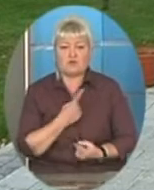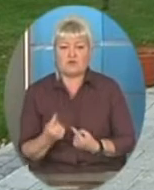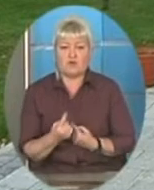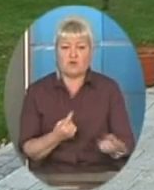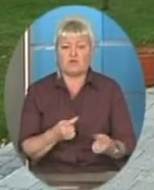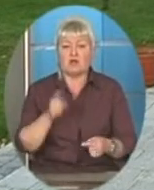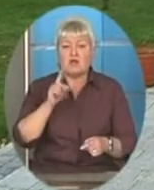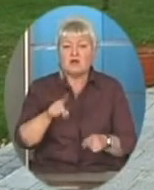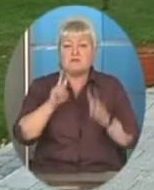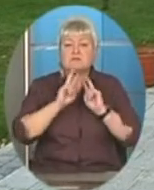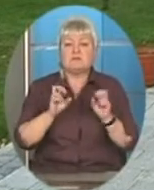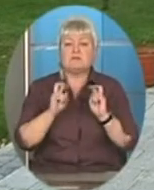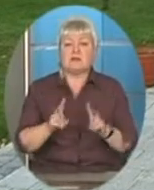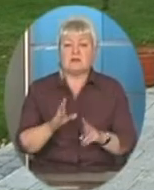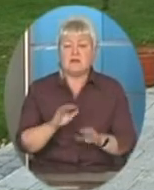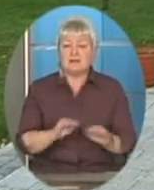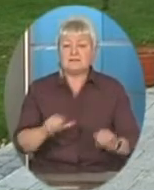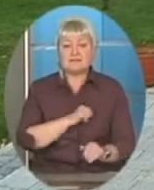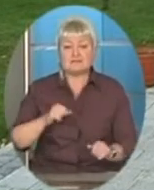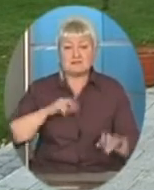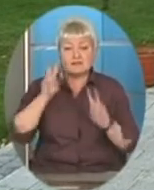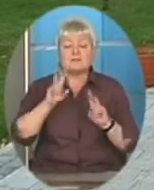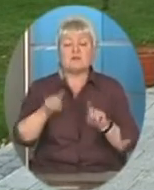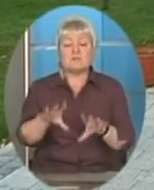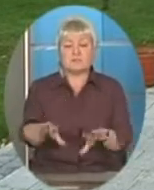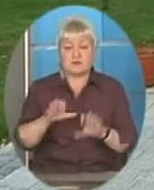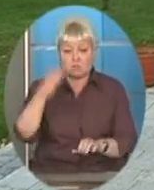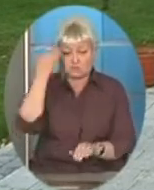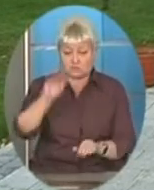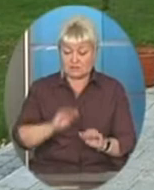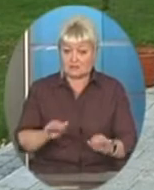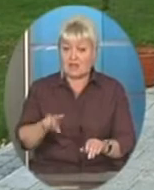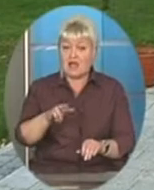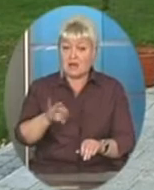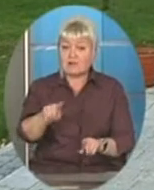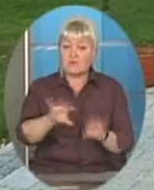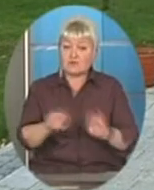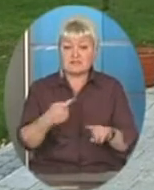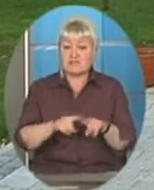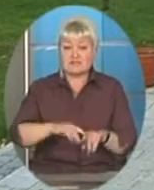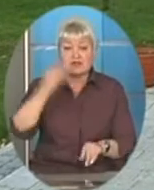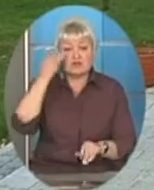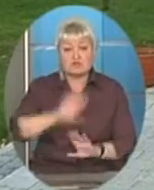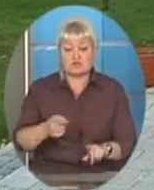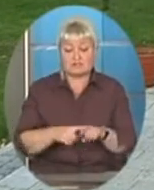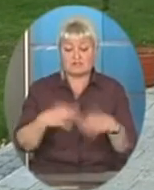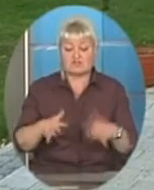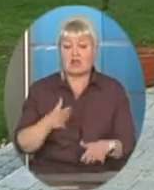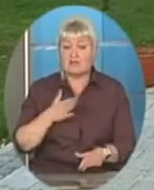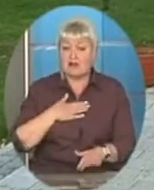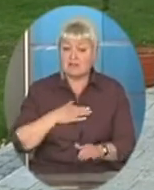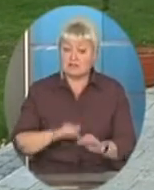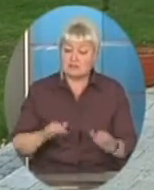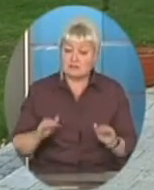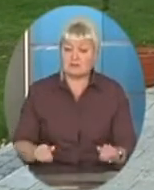вони не знали, вони, тобто діти самі не знали, як вони сприймуть чужих дітей, але ми їм пояснили, що це вже не чужі. Це наші діти будуть,